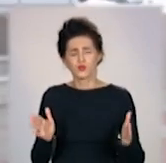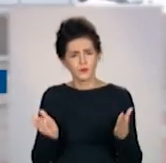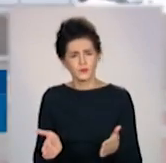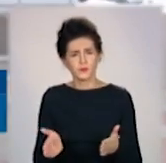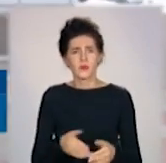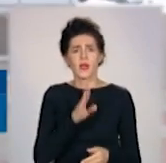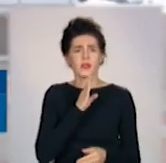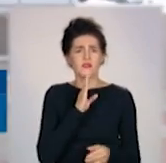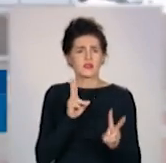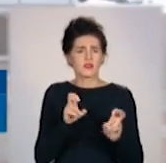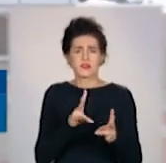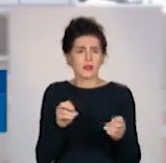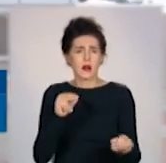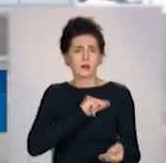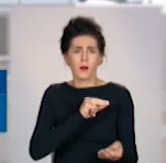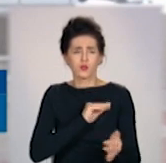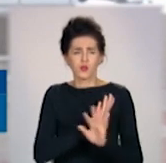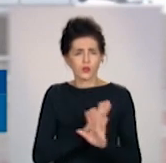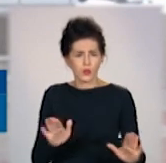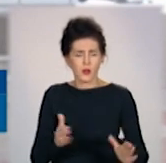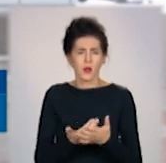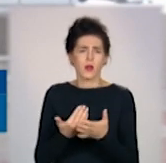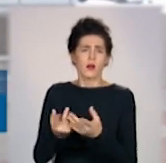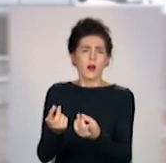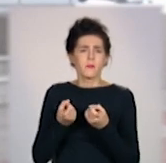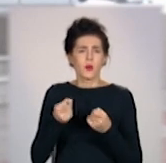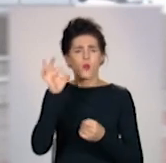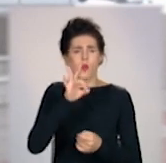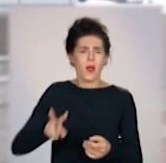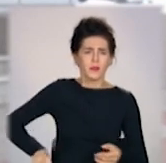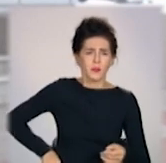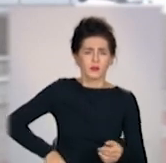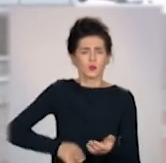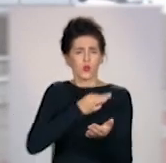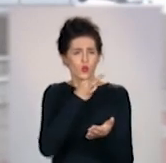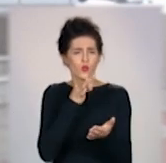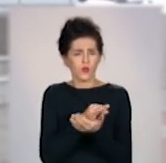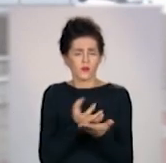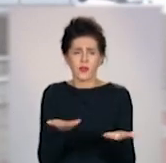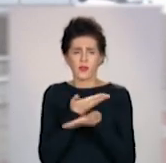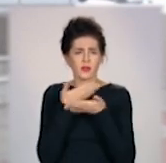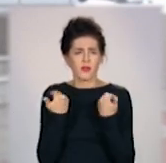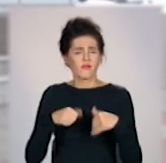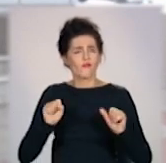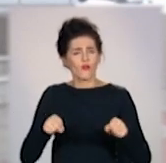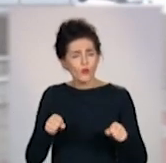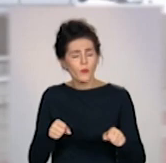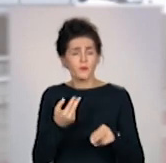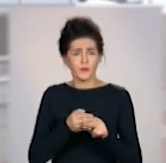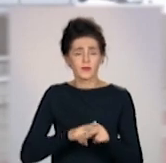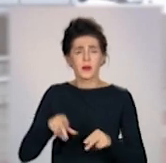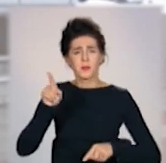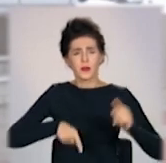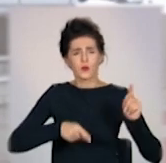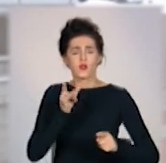недієздатною, притягнути її до адміністративної відповідальності немає можливості. Періодично